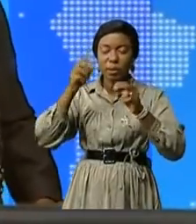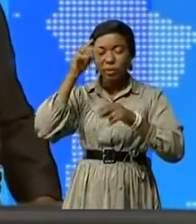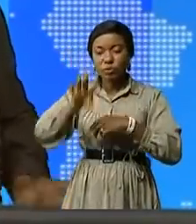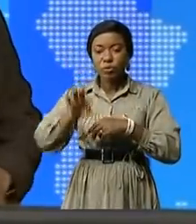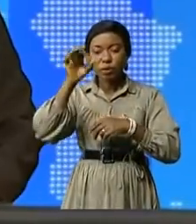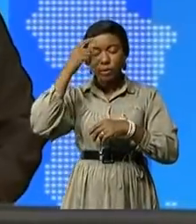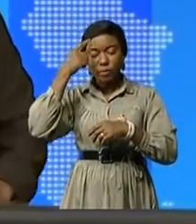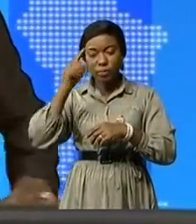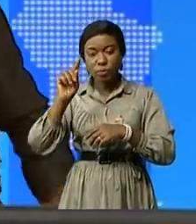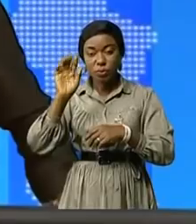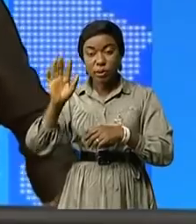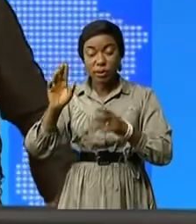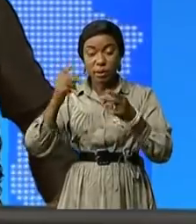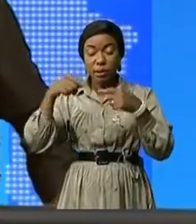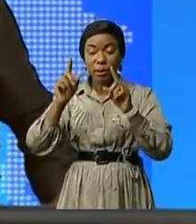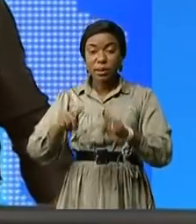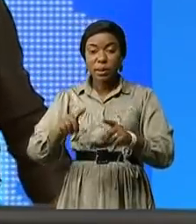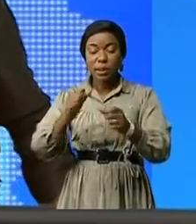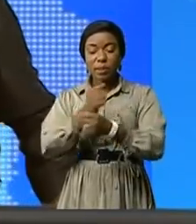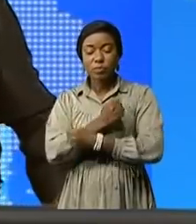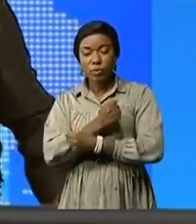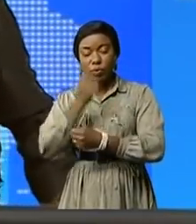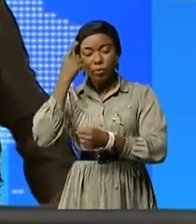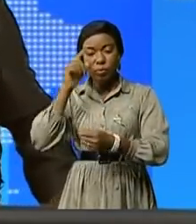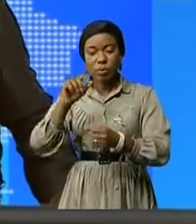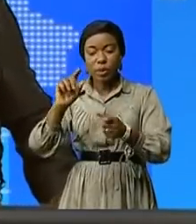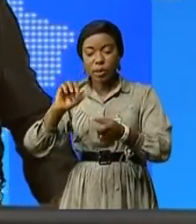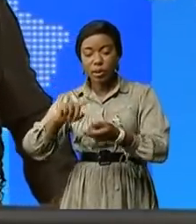'est Love Your Ears. Entendez par là, aimez vos yeux.